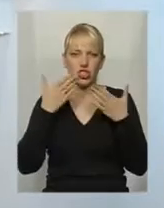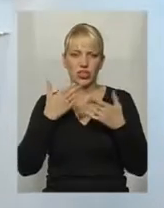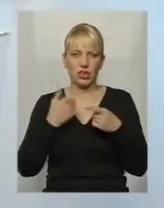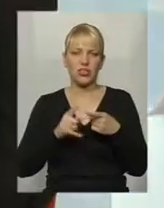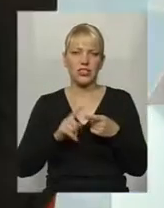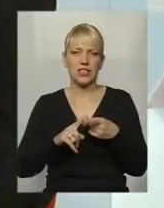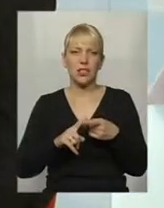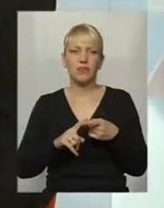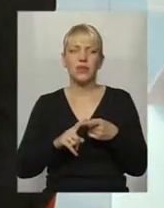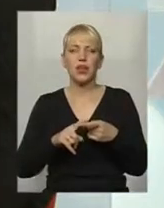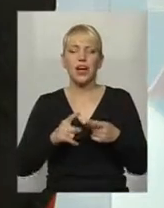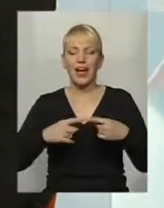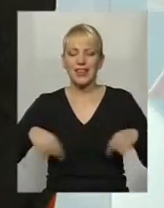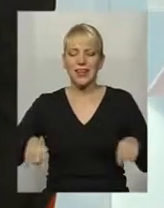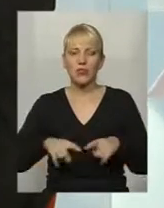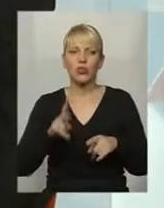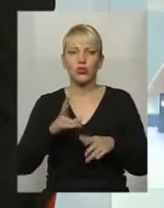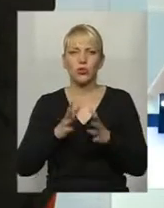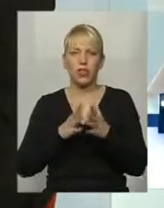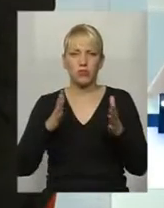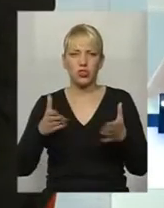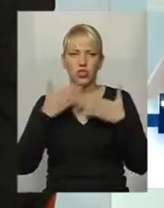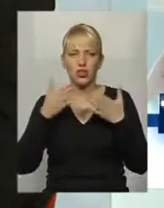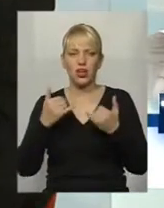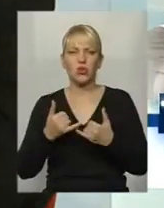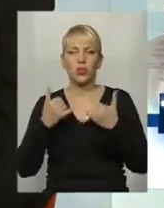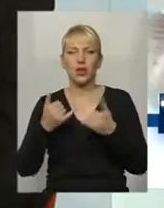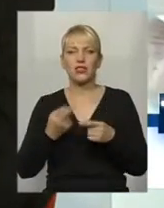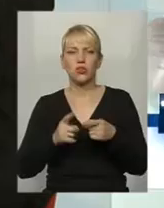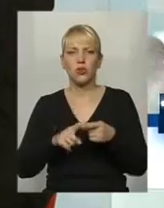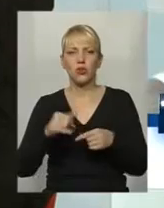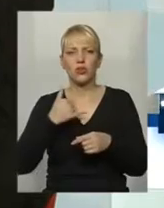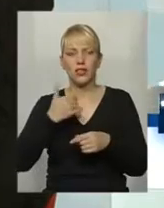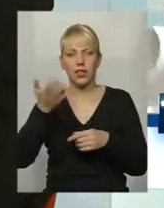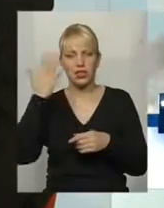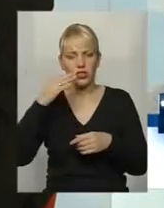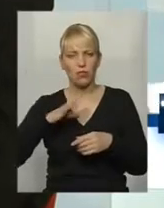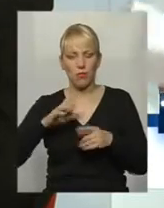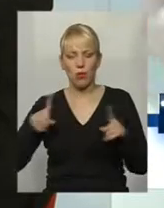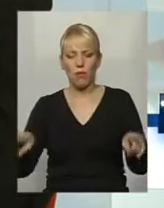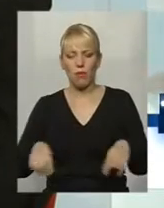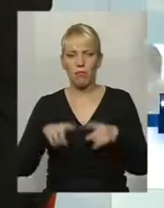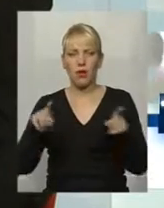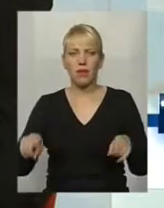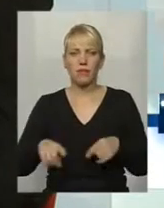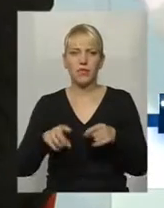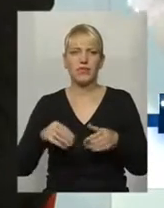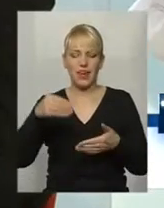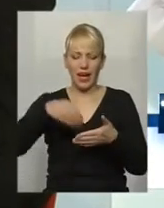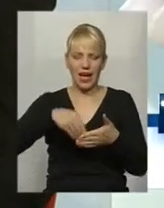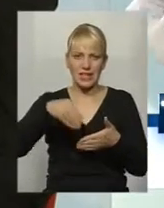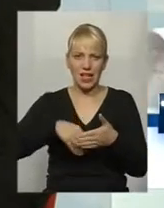речі, категорія, яка найбільше читає. Але для цього в нас раніше були магнітофони, бабіні, касетні.